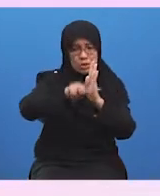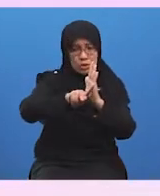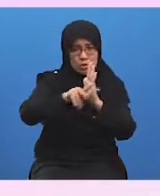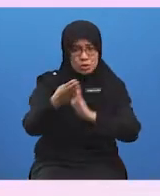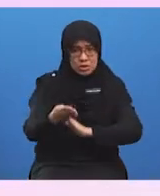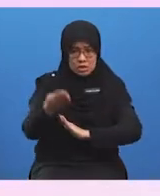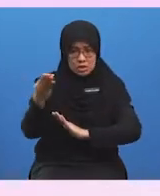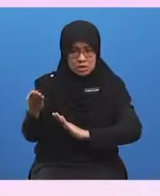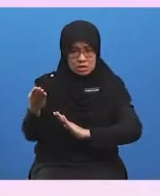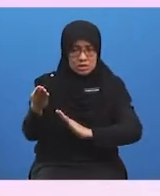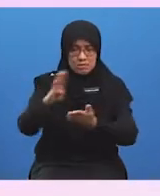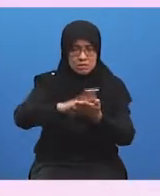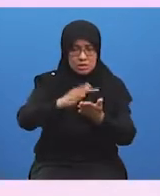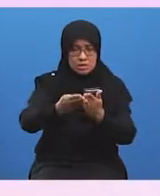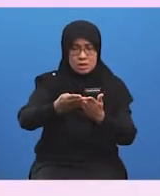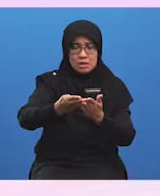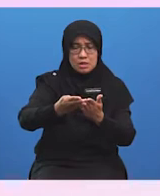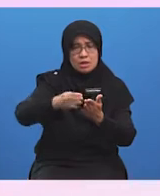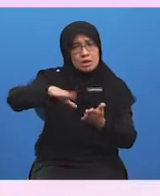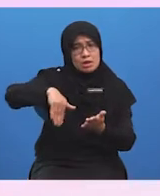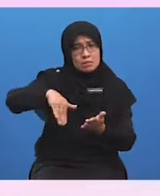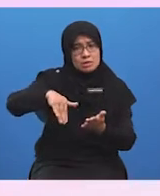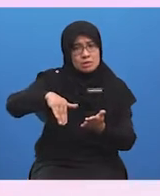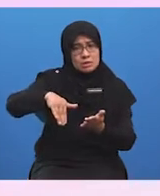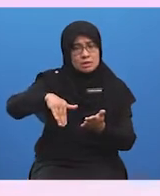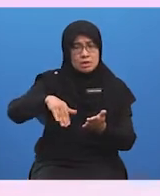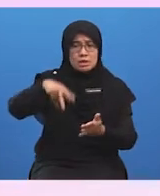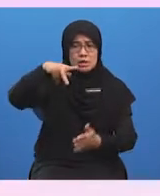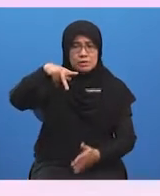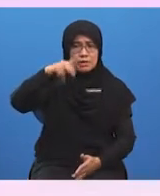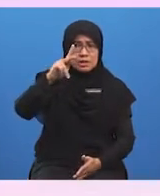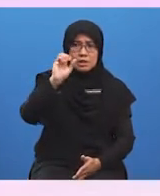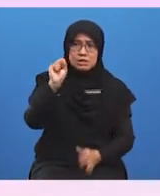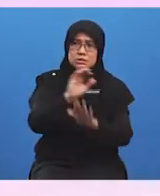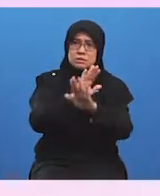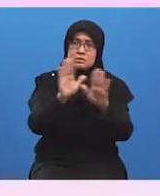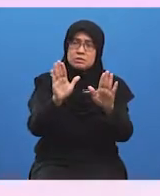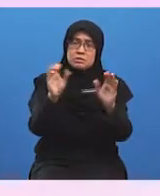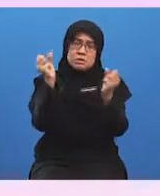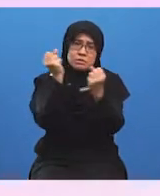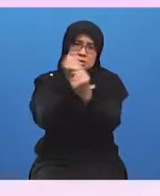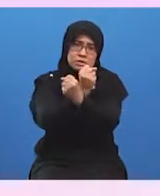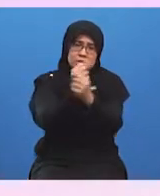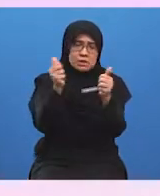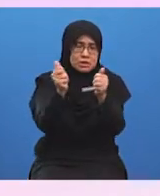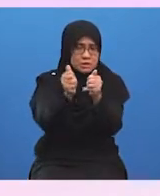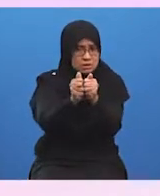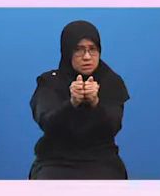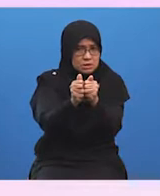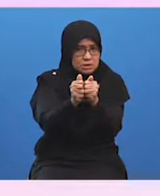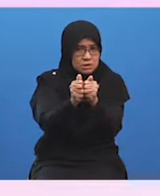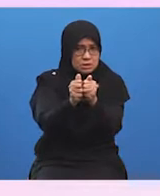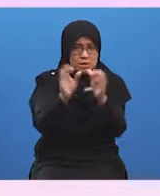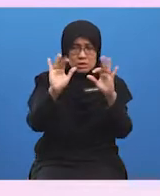PKS tidak mampu bersaing dengan firma besar bagi mendapatkan bahan mentah pada harga